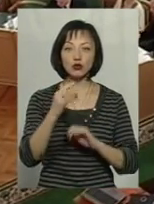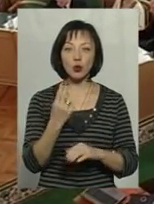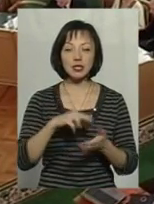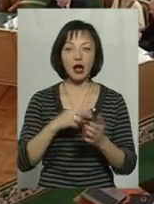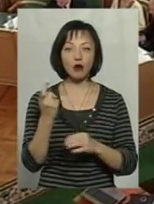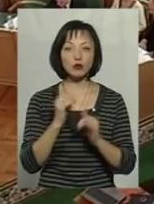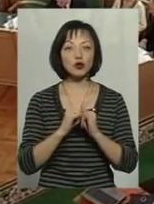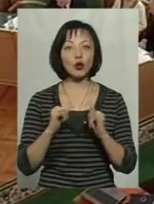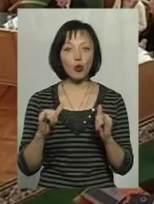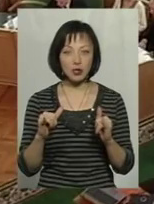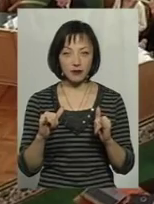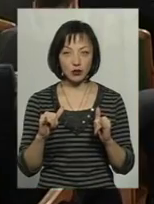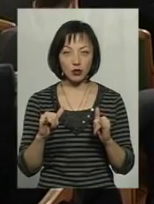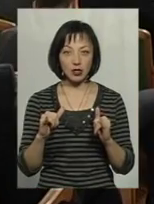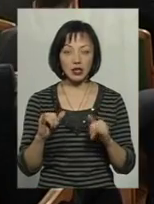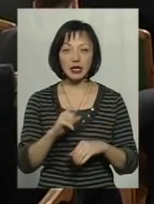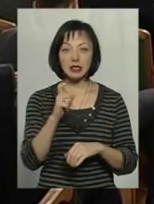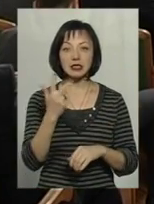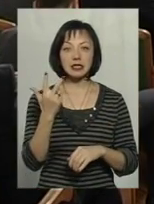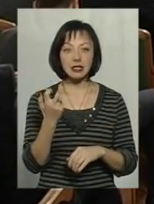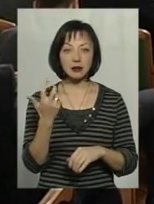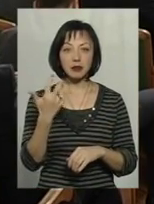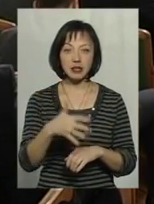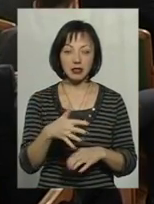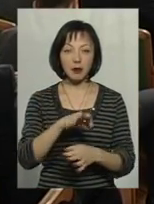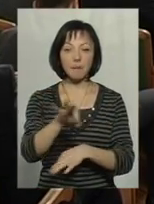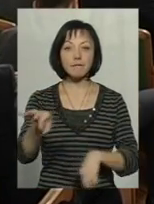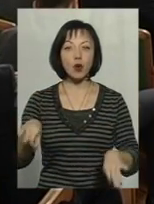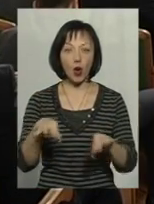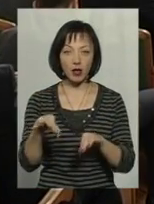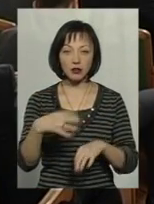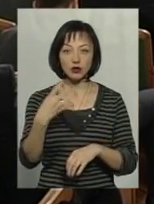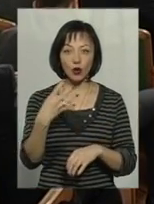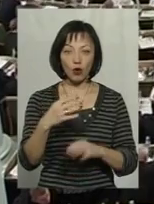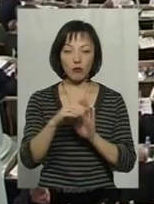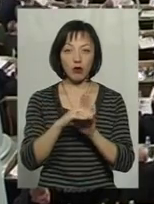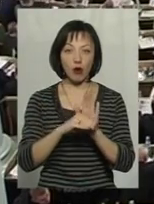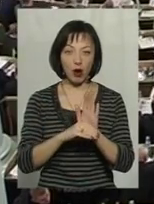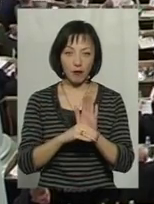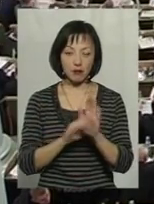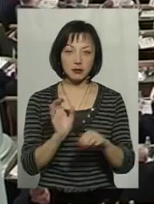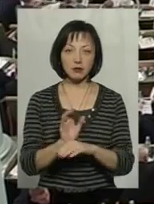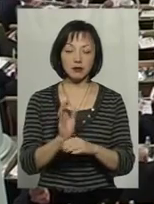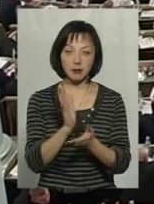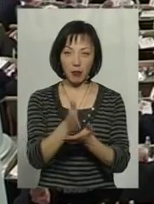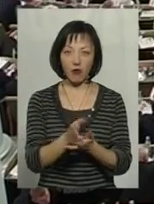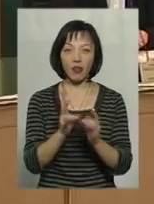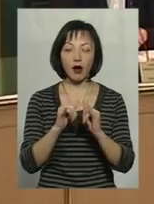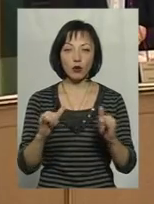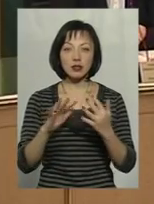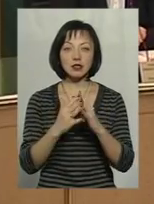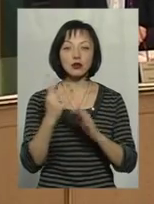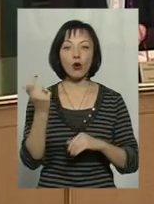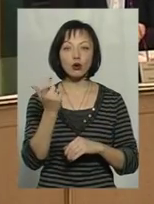-економічного розвитку із 350 проєктів 40 програм спрямовані на розвиток